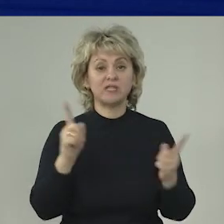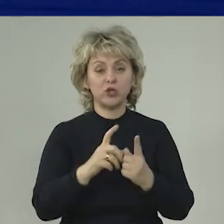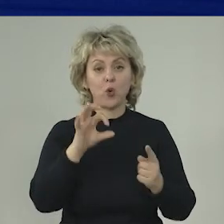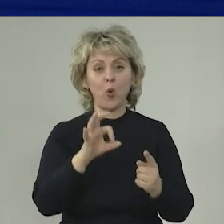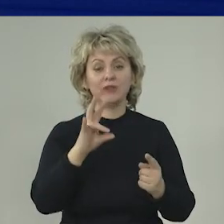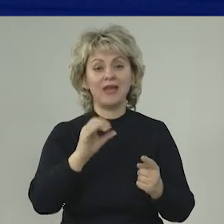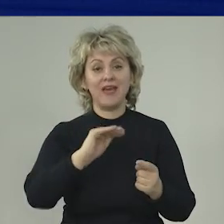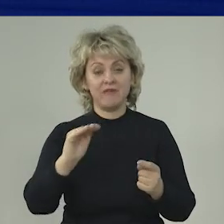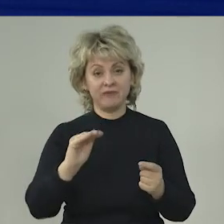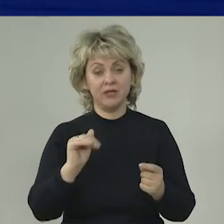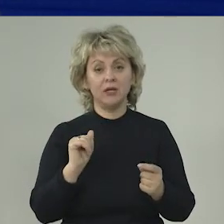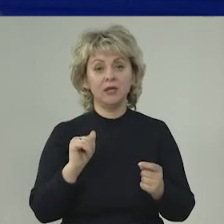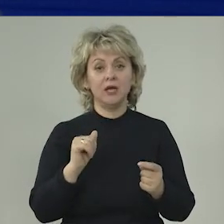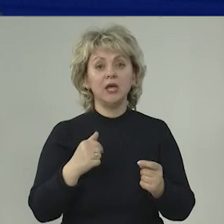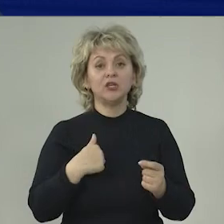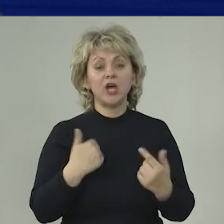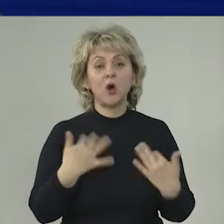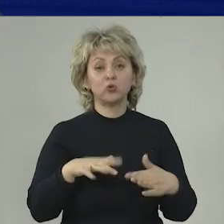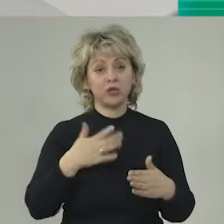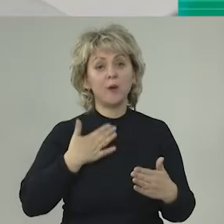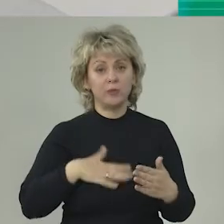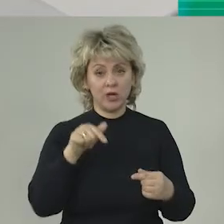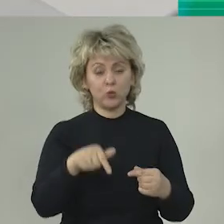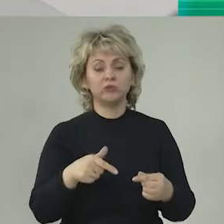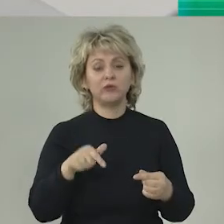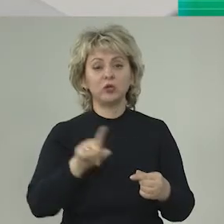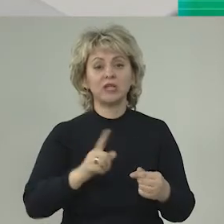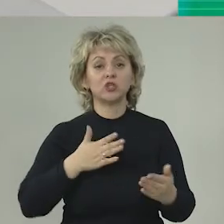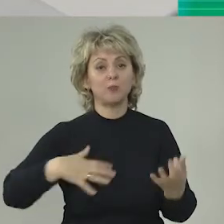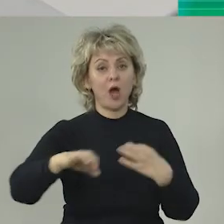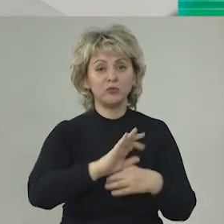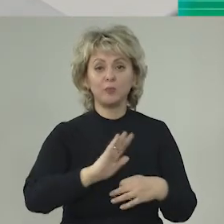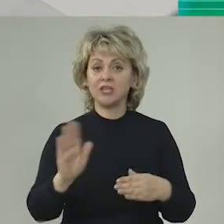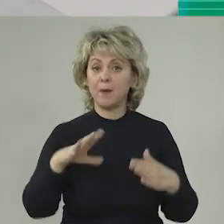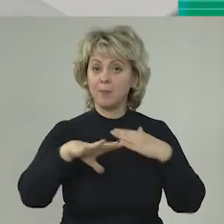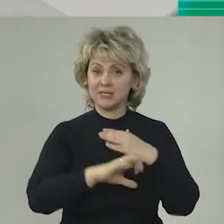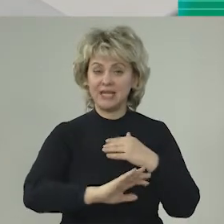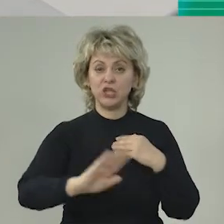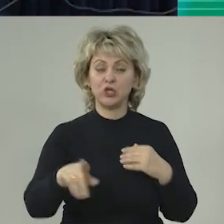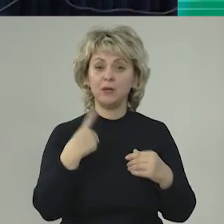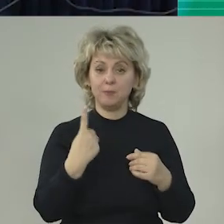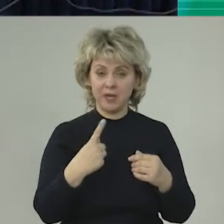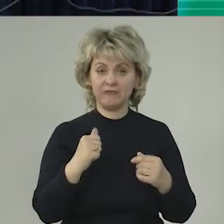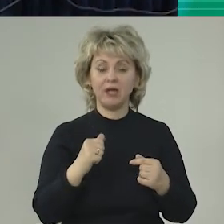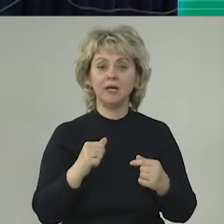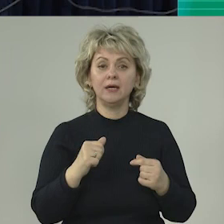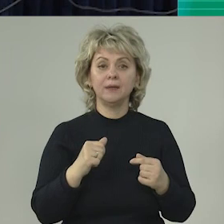ОНФ, я удовлетворен нашим общением. Оно не последнее и не первое.